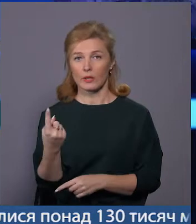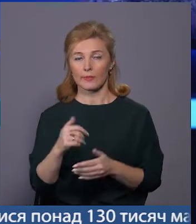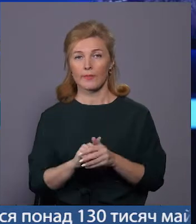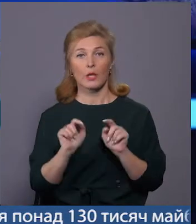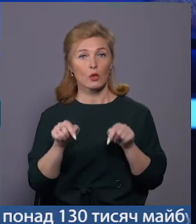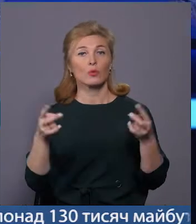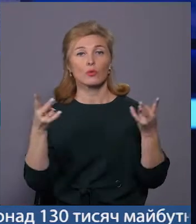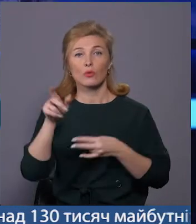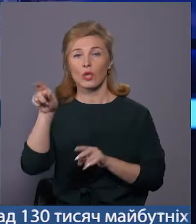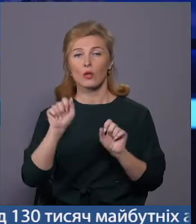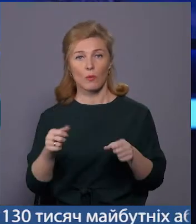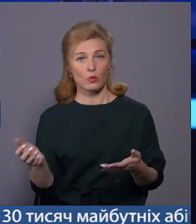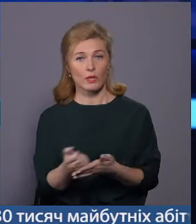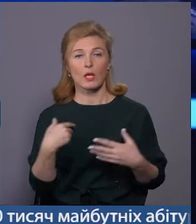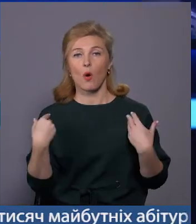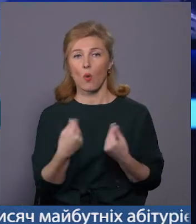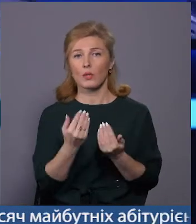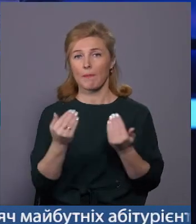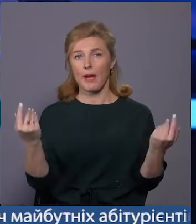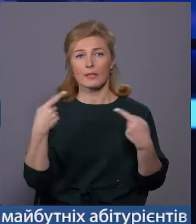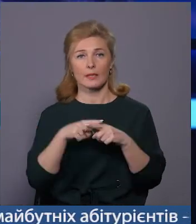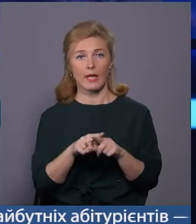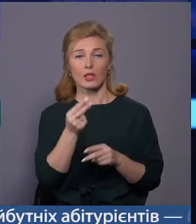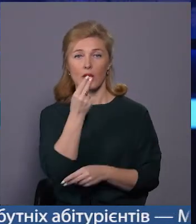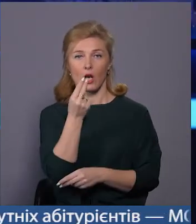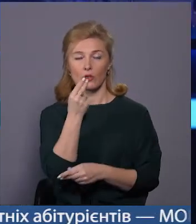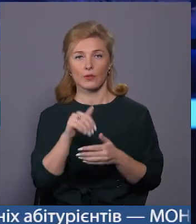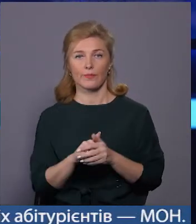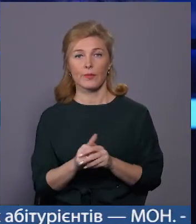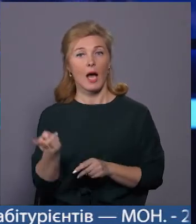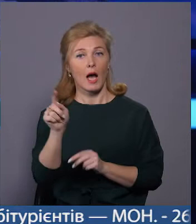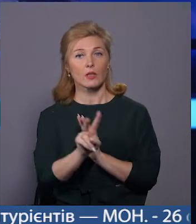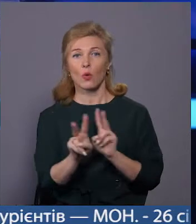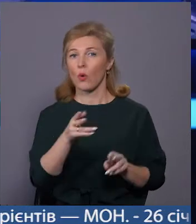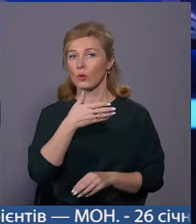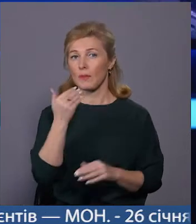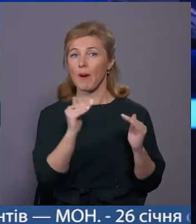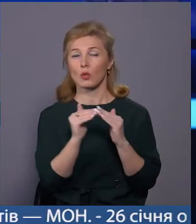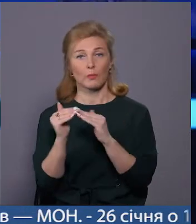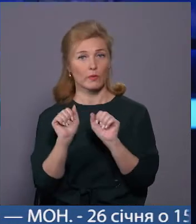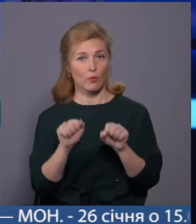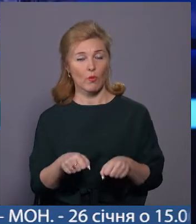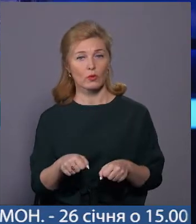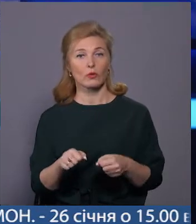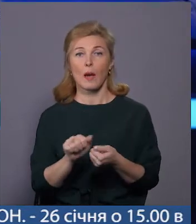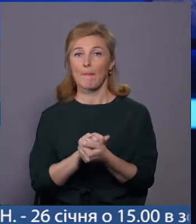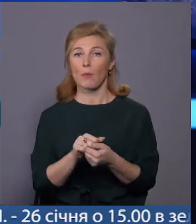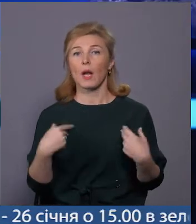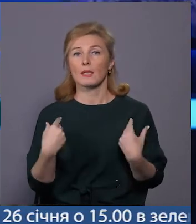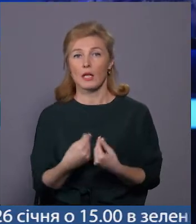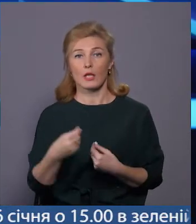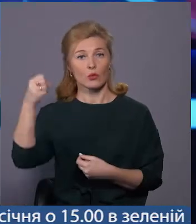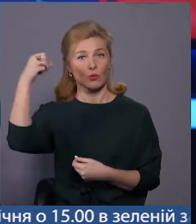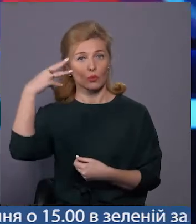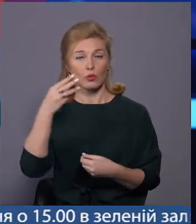Тут нуждені можуть знайти одяг, меблі, техніку та харчі. А ті, у кого немає домівки, можуть попрати речі, прийняти